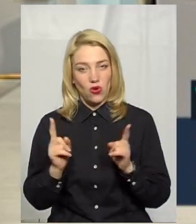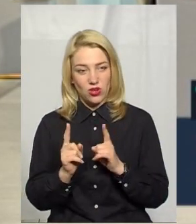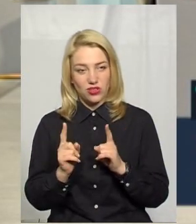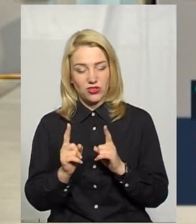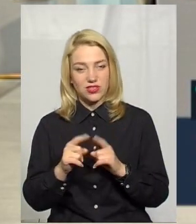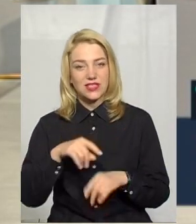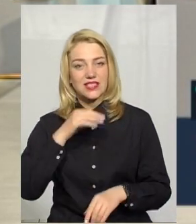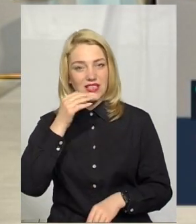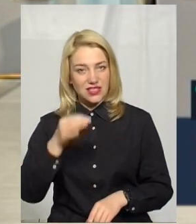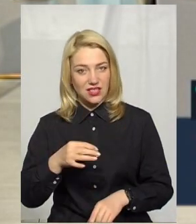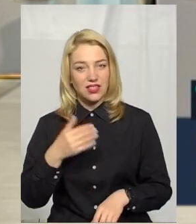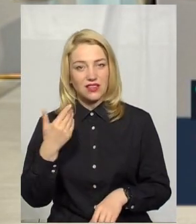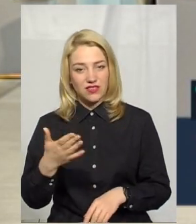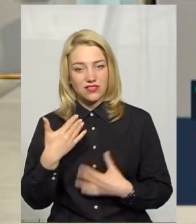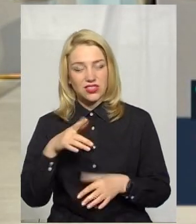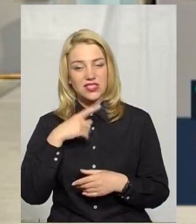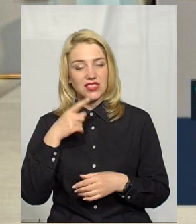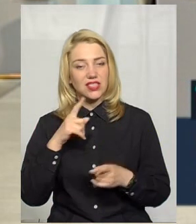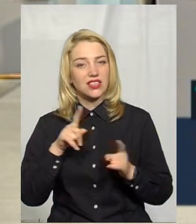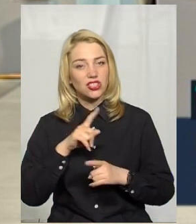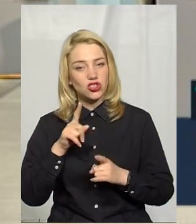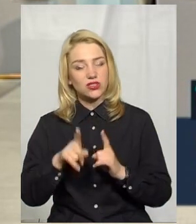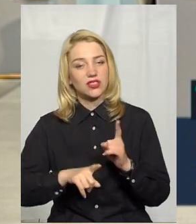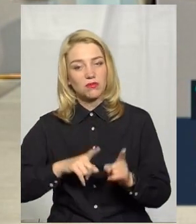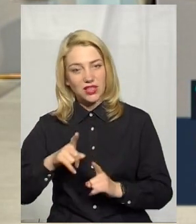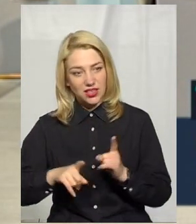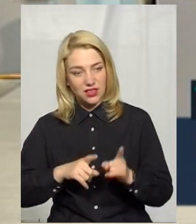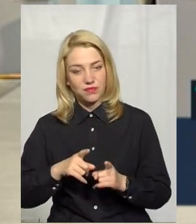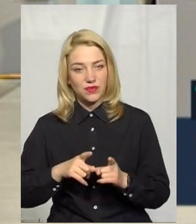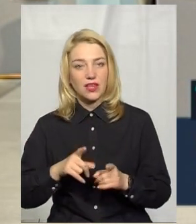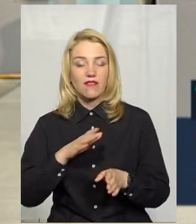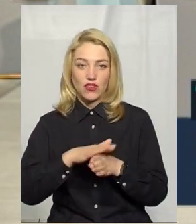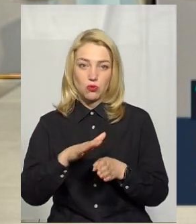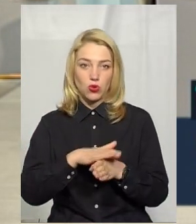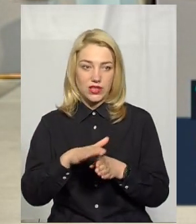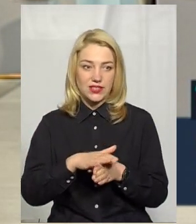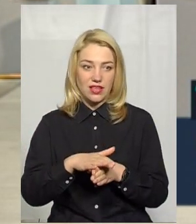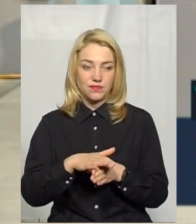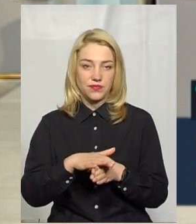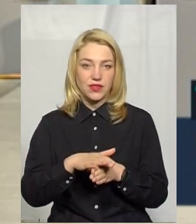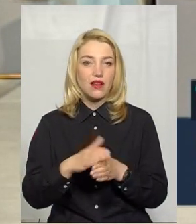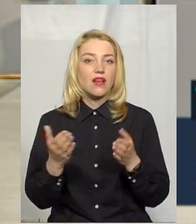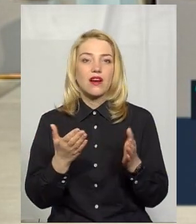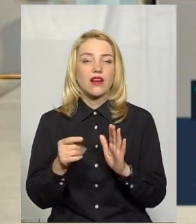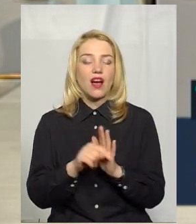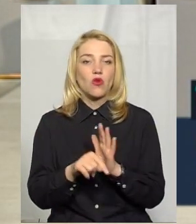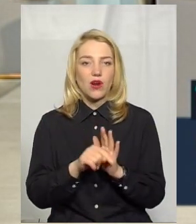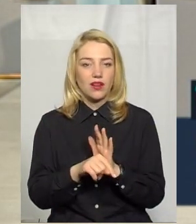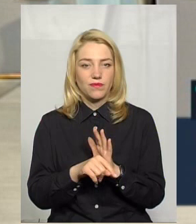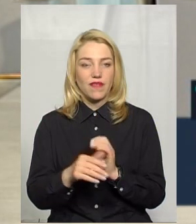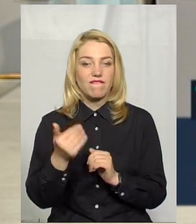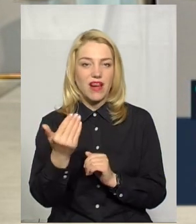сказати Ви вже казали що зміни відбулися Яка роль